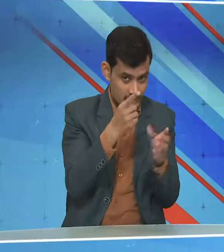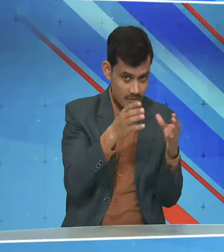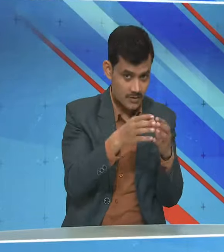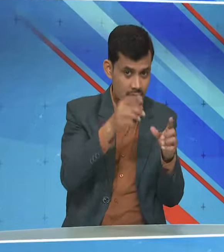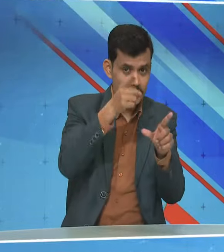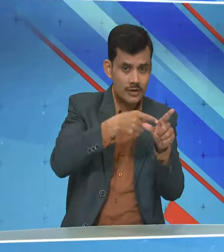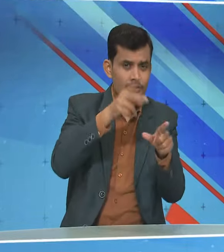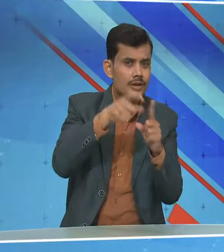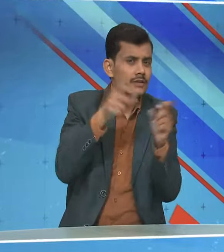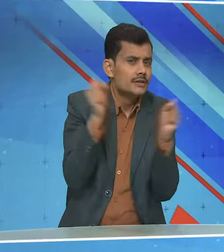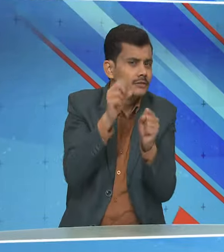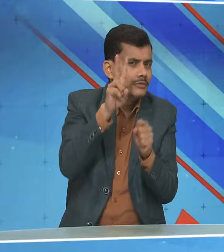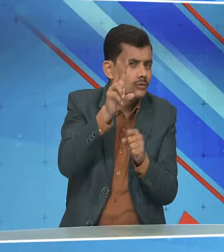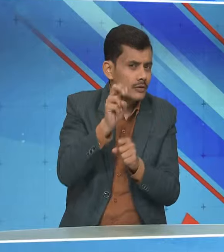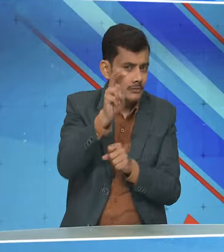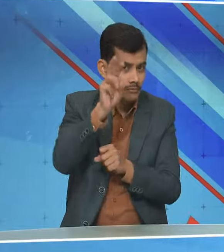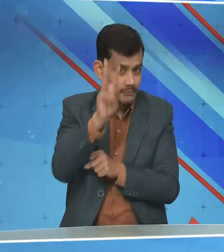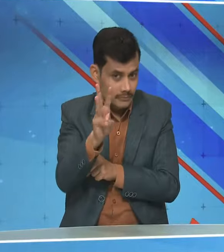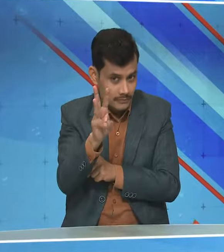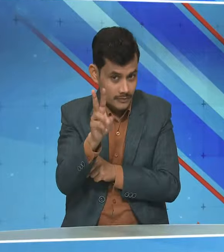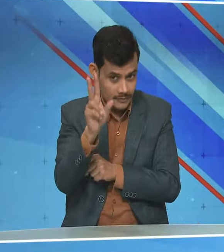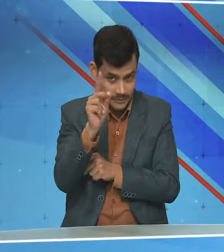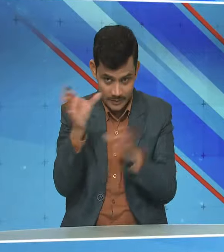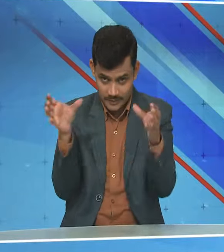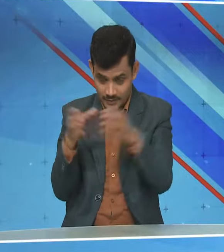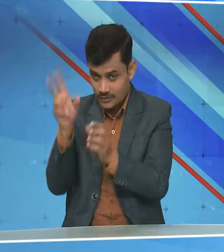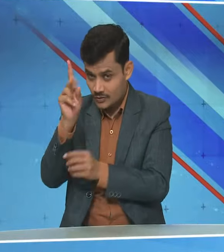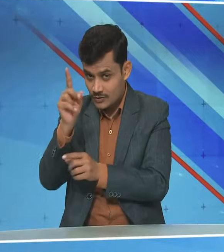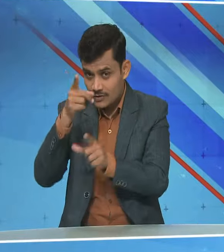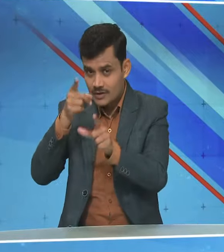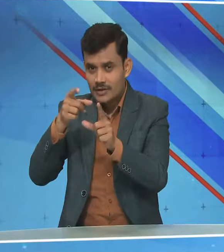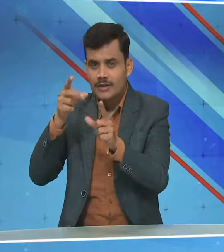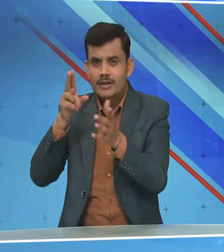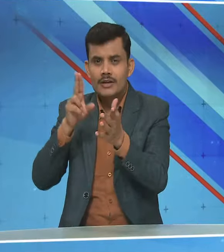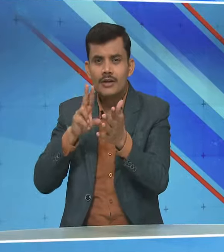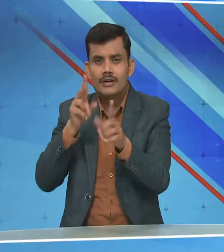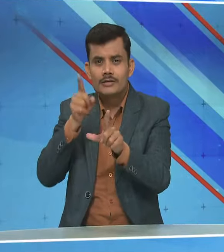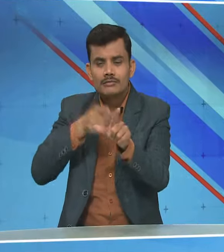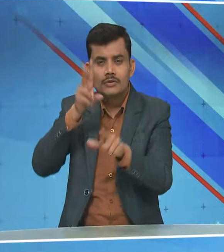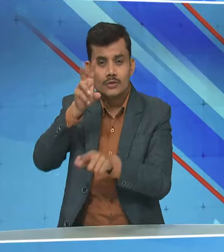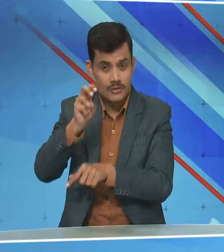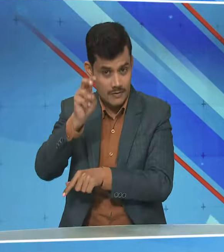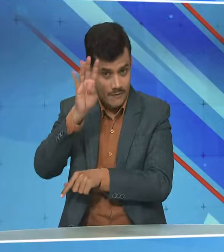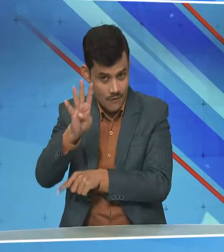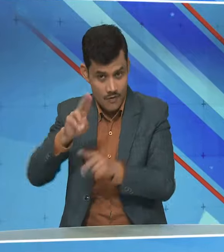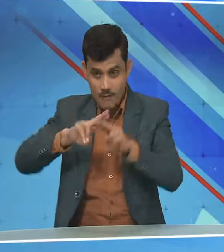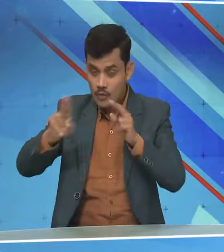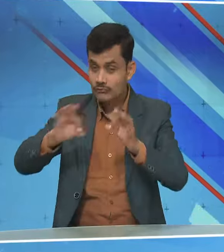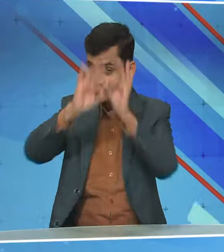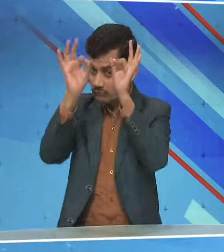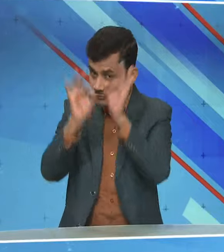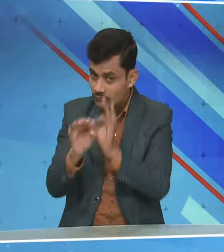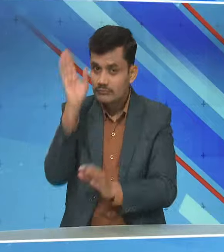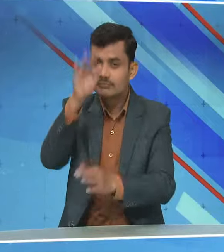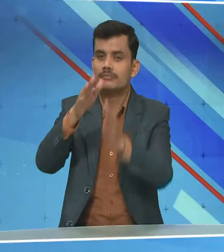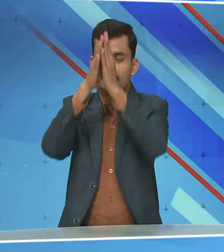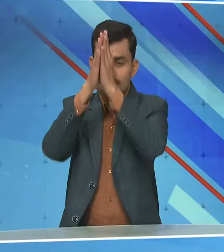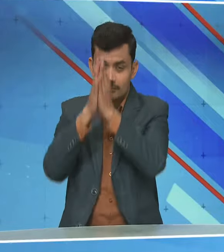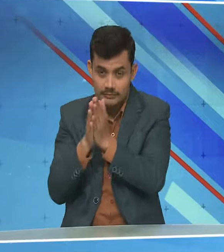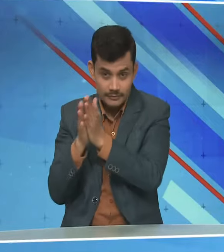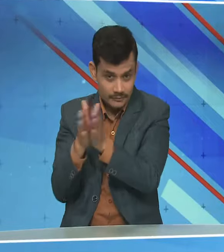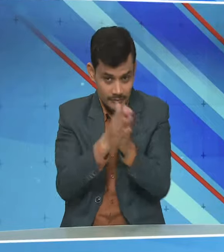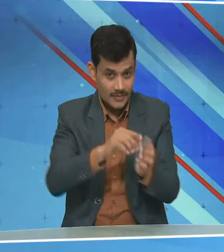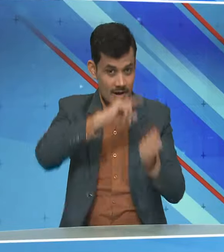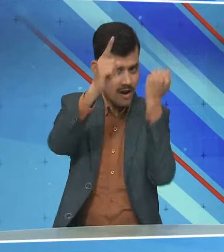दिसंबर तक है दूसरा 2024 में होगा जब पूरा मंदिर का निर्माड हो जाएगा और तीसरा और